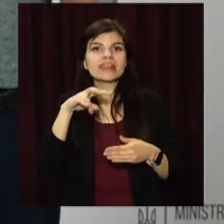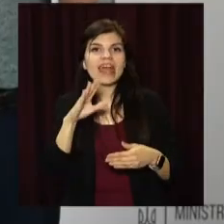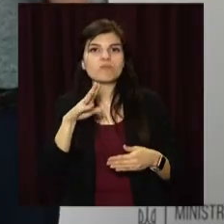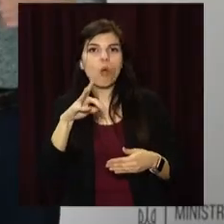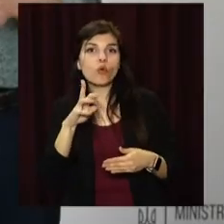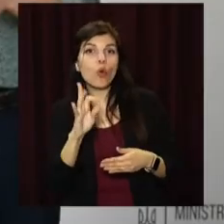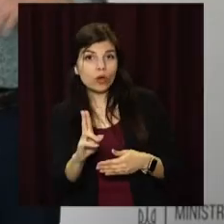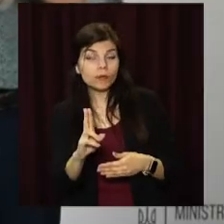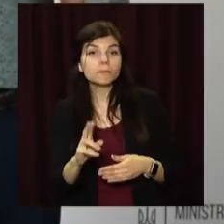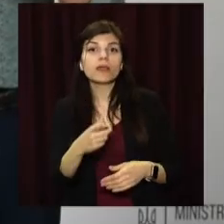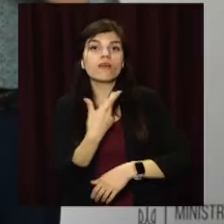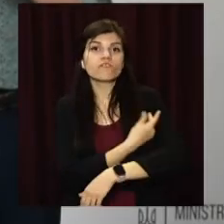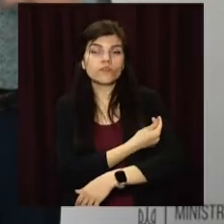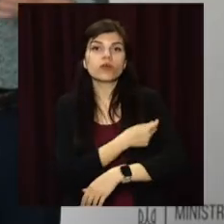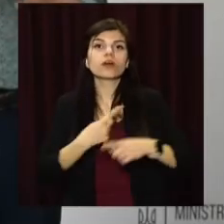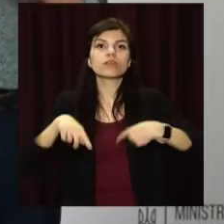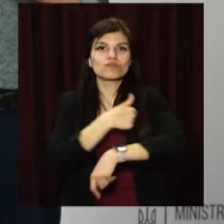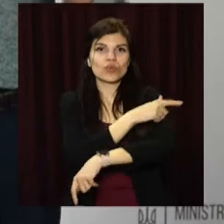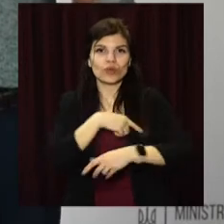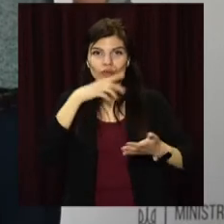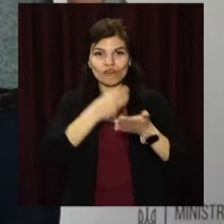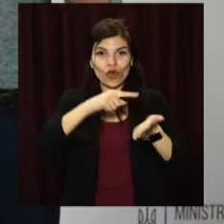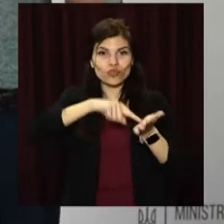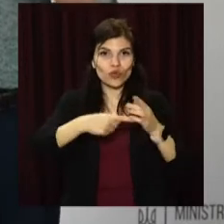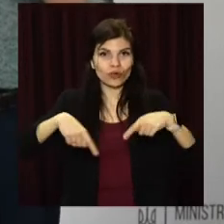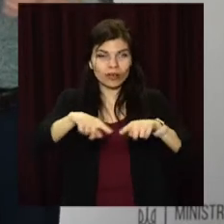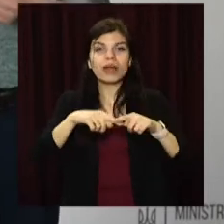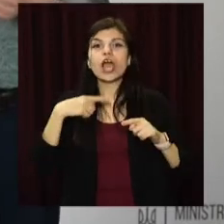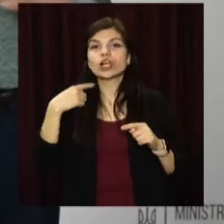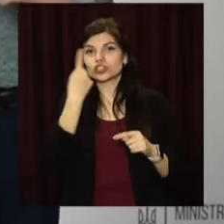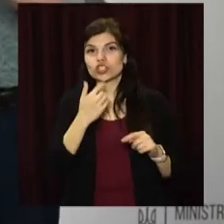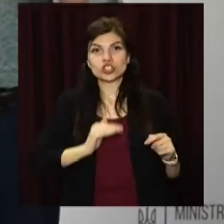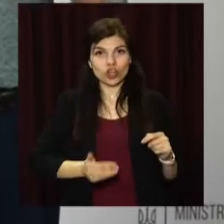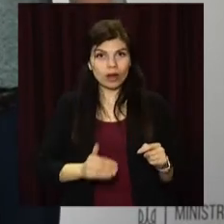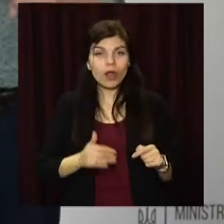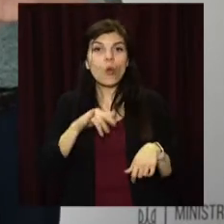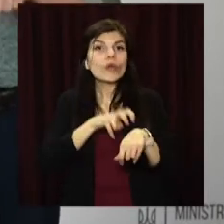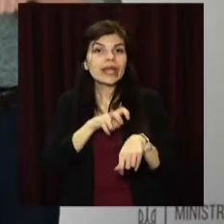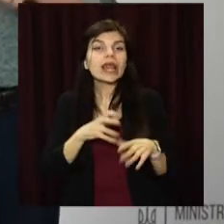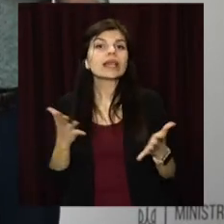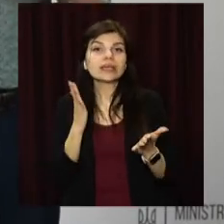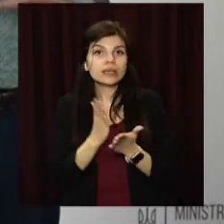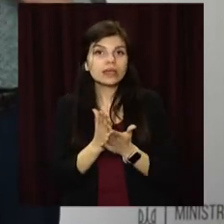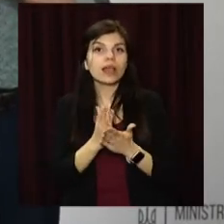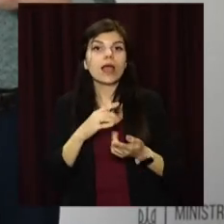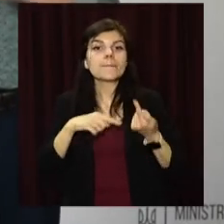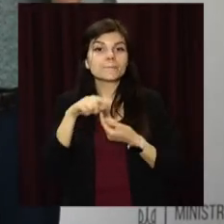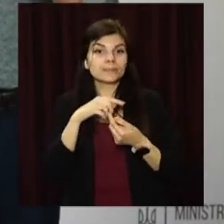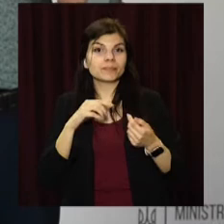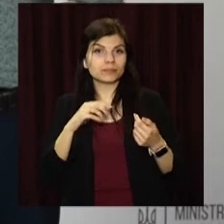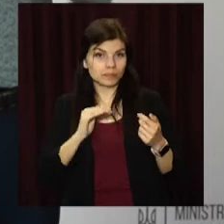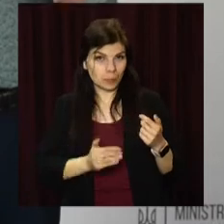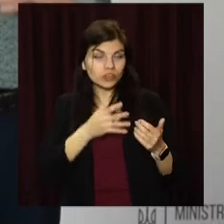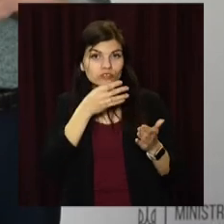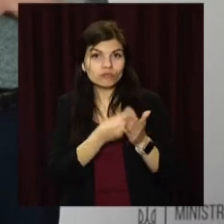Вакцинація проводиться у комунальних закладах охорони здоров'я, в приватних клініках, у лікарів, які є підприємцями. І